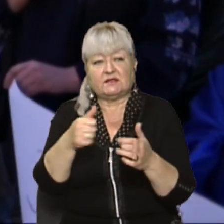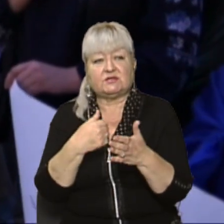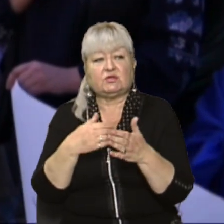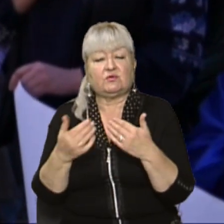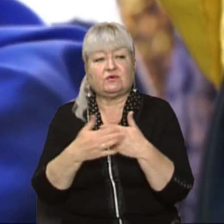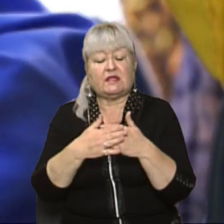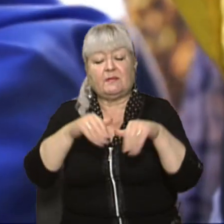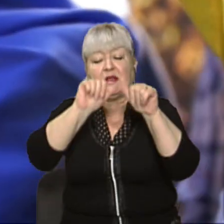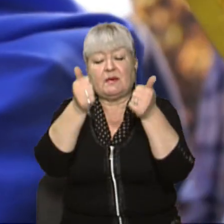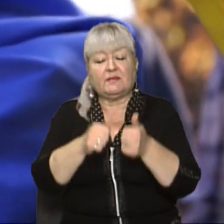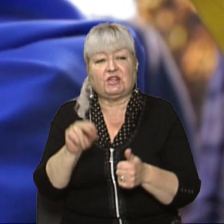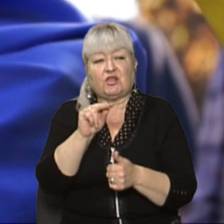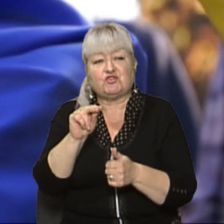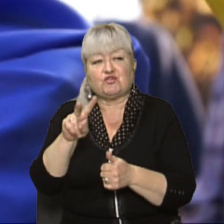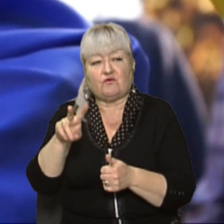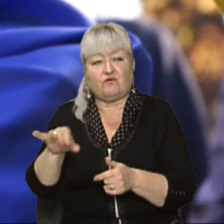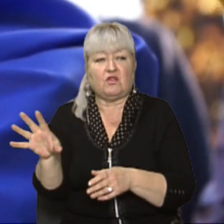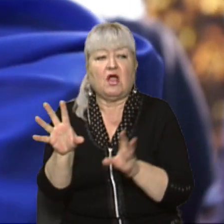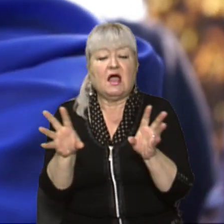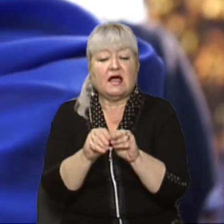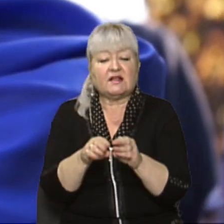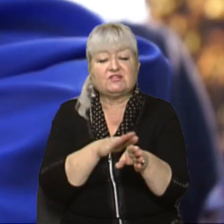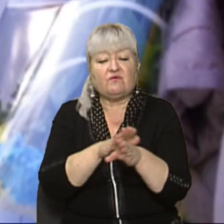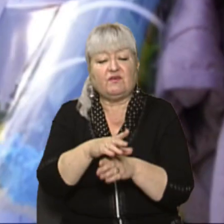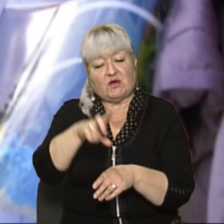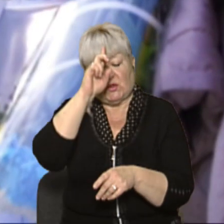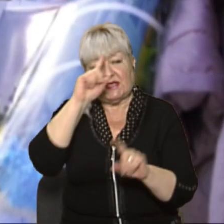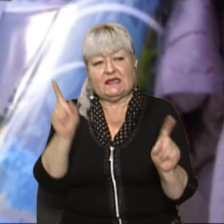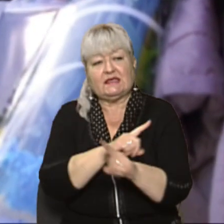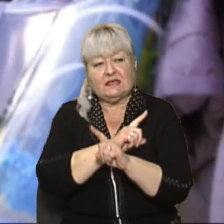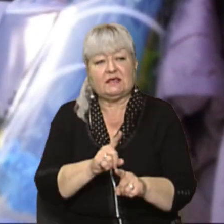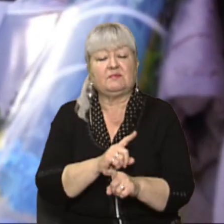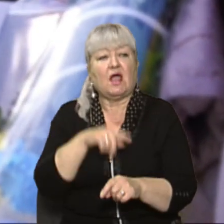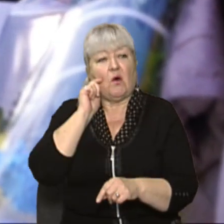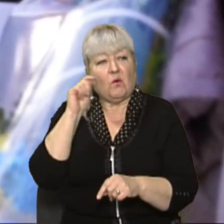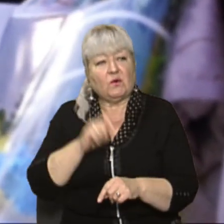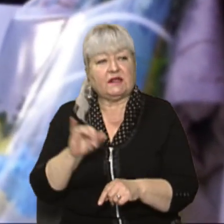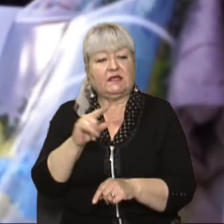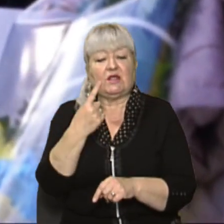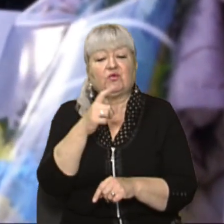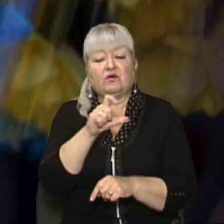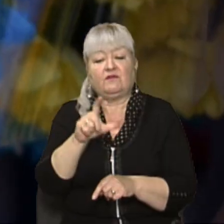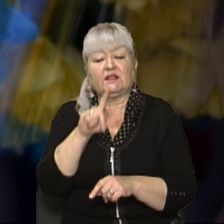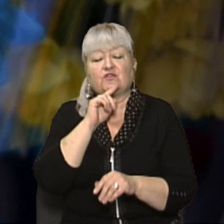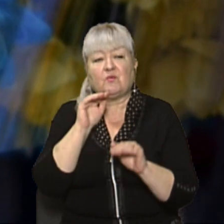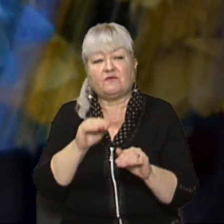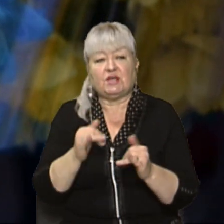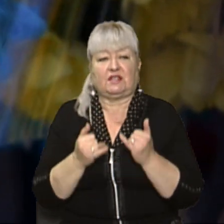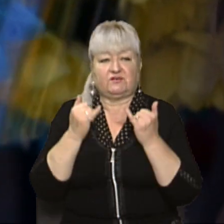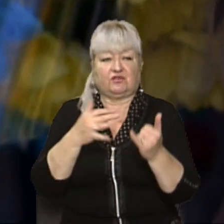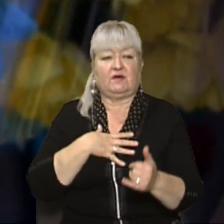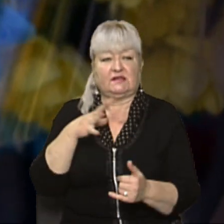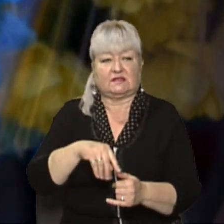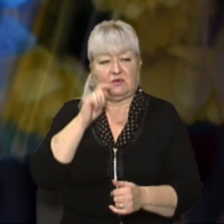'ятника В'ячеславу Чорноволу, усі разом виконали гімн України та хвилиною мовчання вшанували загиблих за Україну. За словами